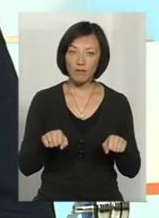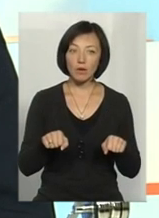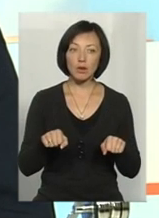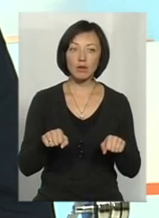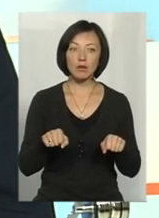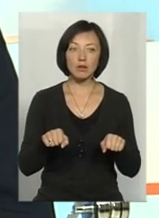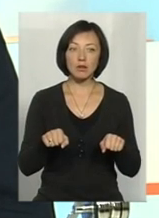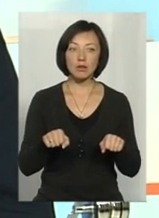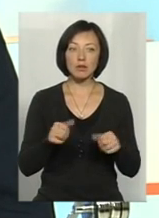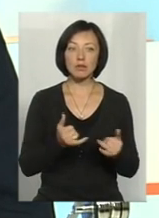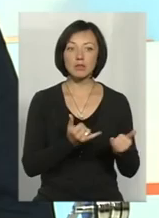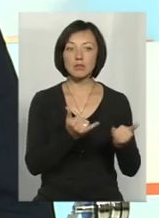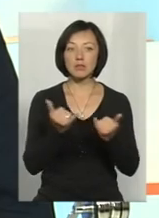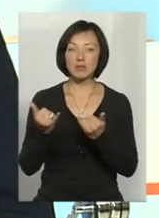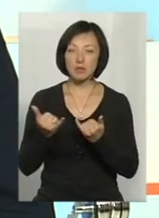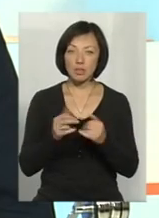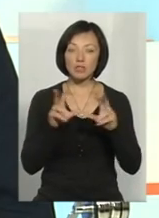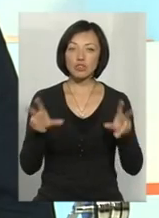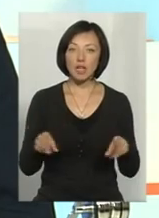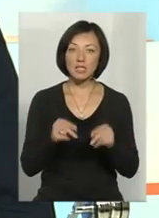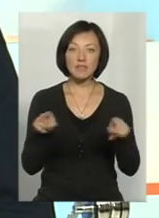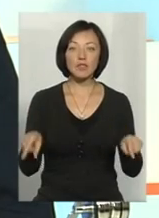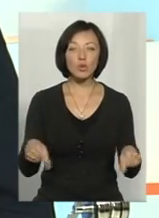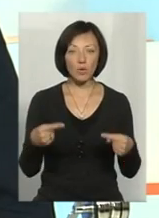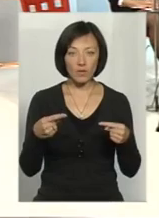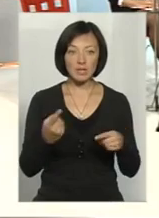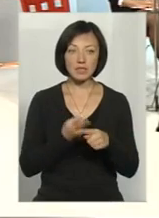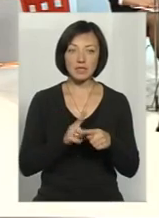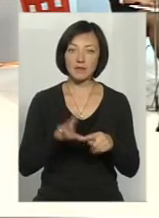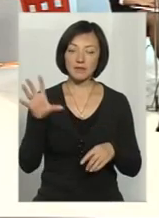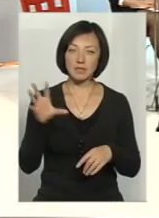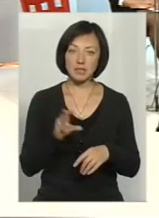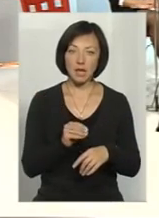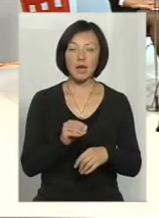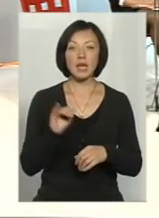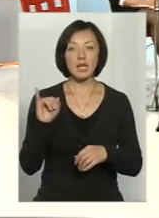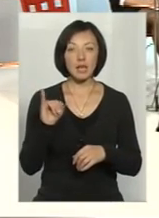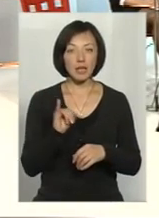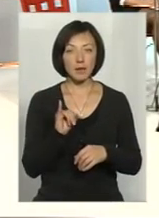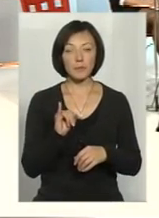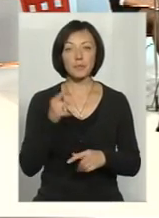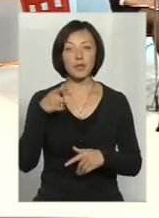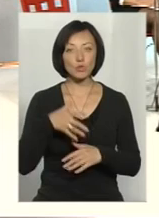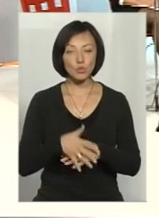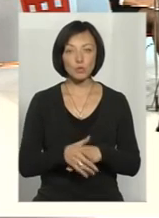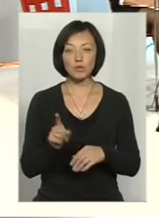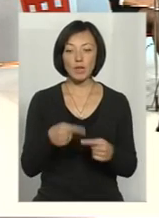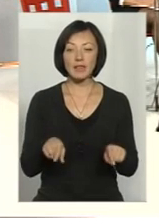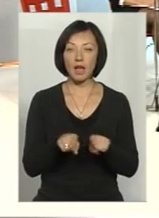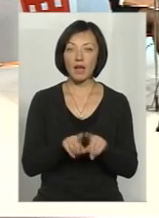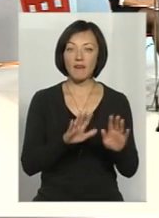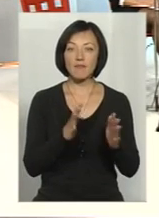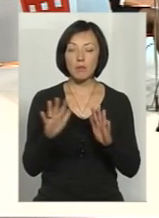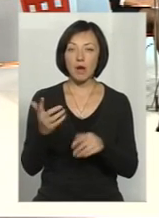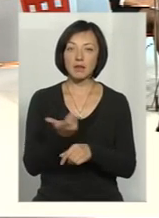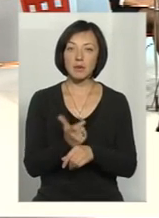зможуть... Ну, забезпечити якесь відновлення для того, щоб це все відновилося. І зрозуміло, що таких випадків